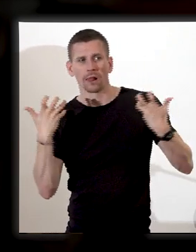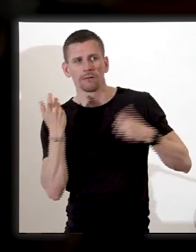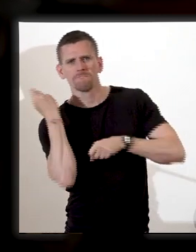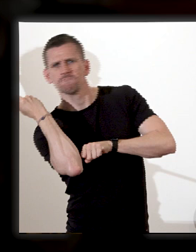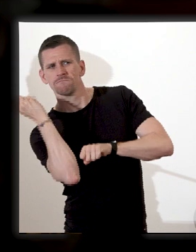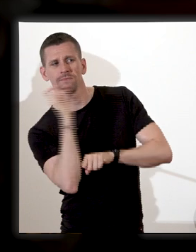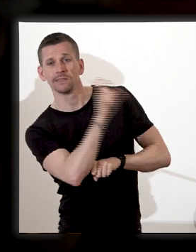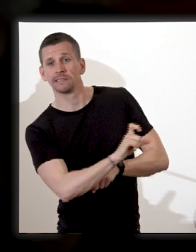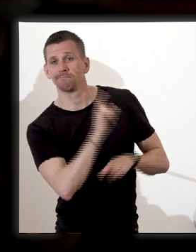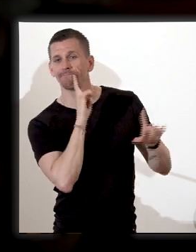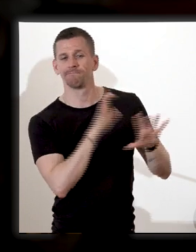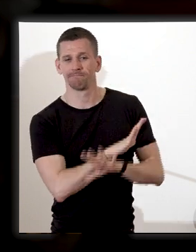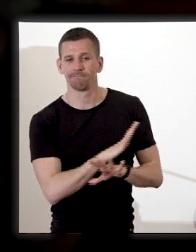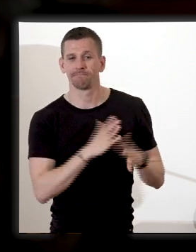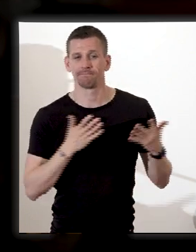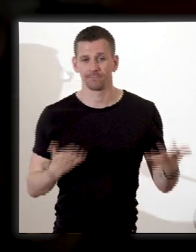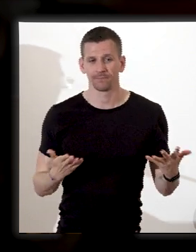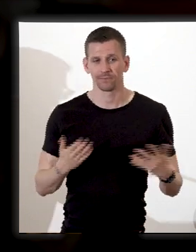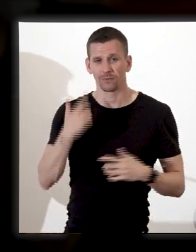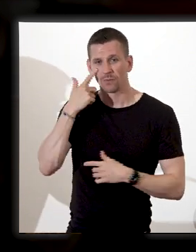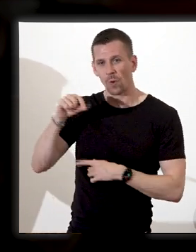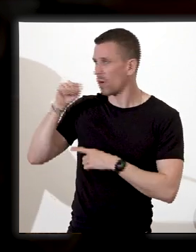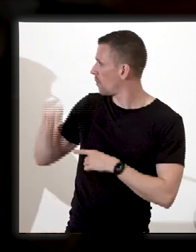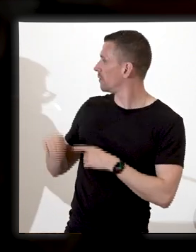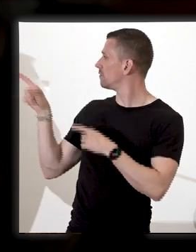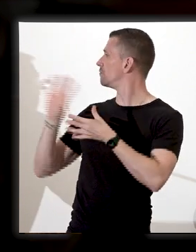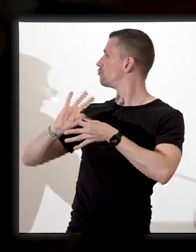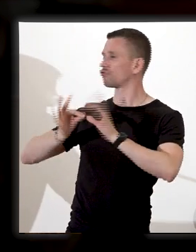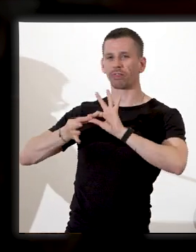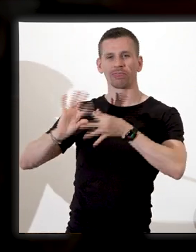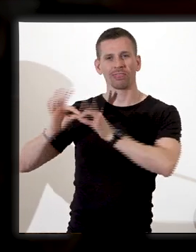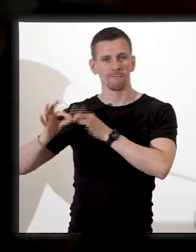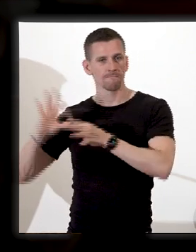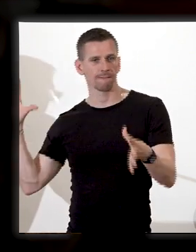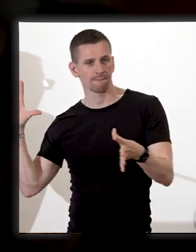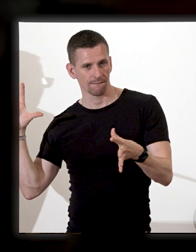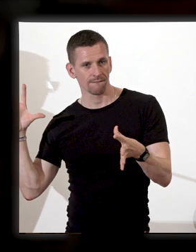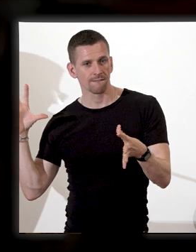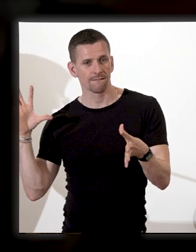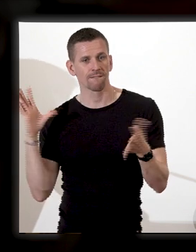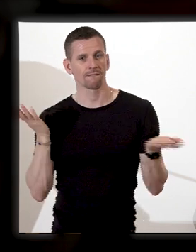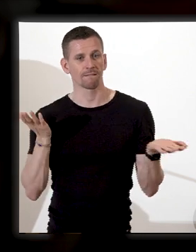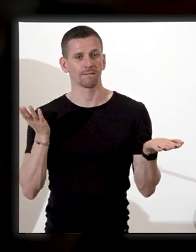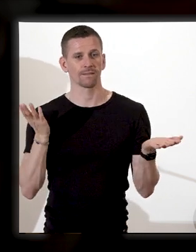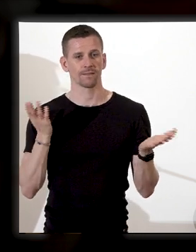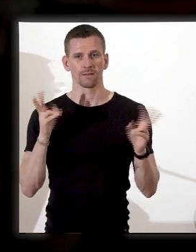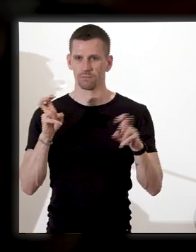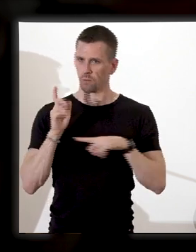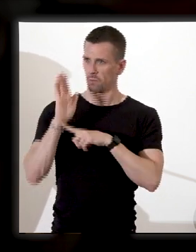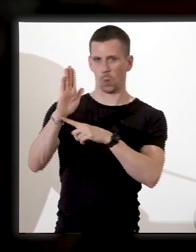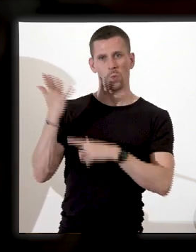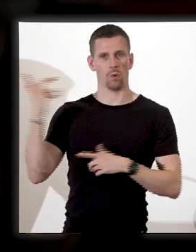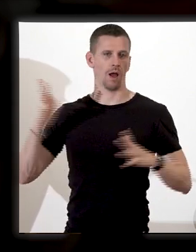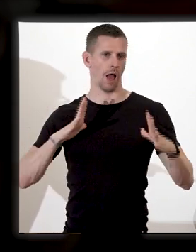cet homme à la manière romantique, en véritable héros. Ses muscles saillants, les proportions de son corps et sa